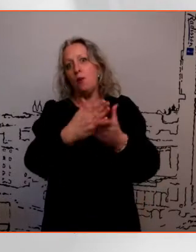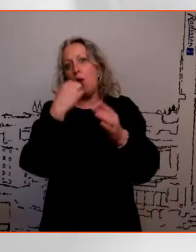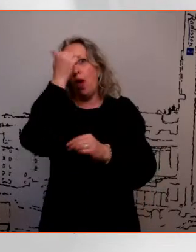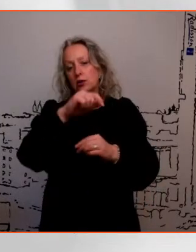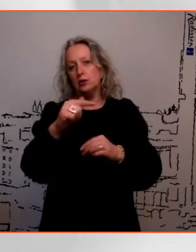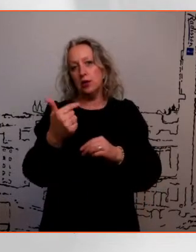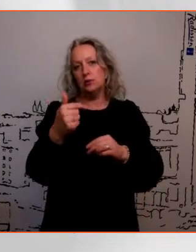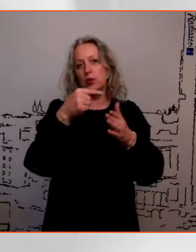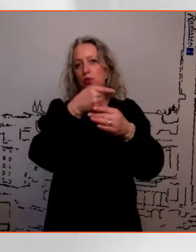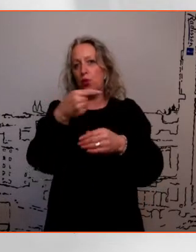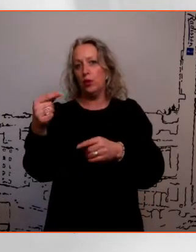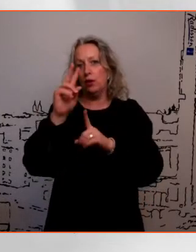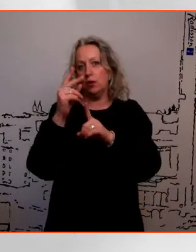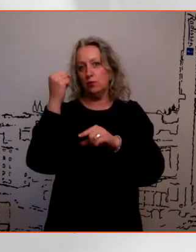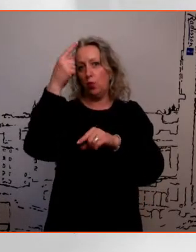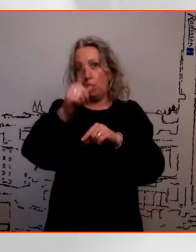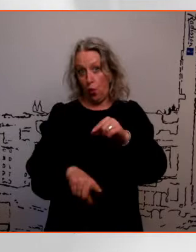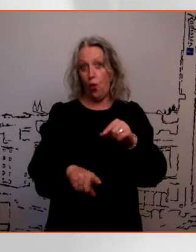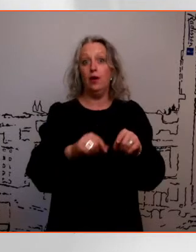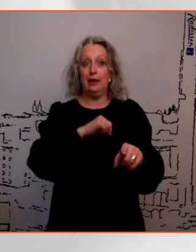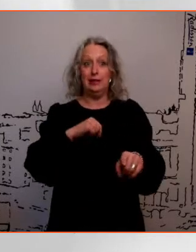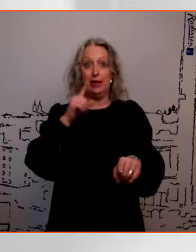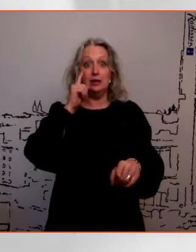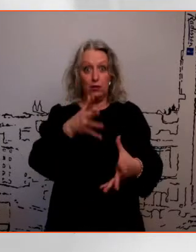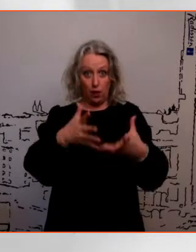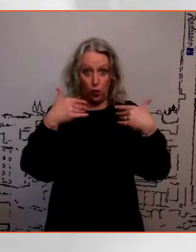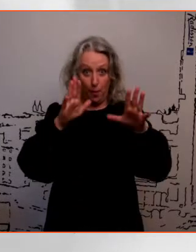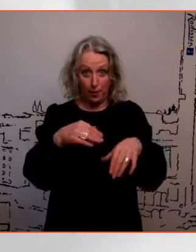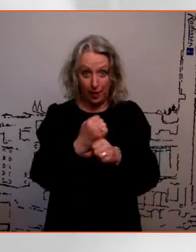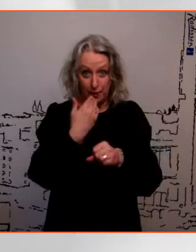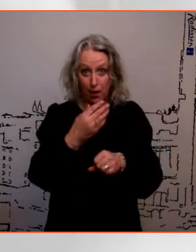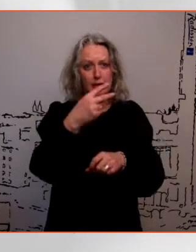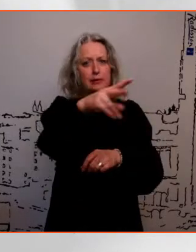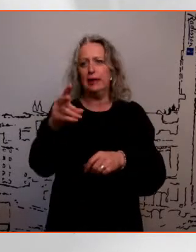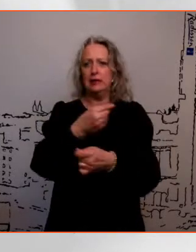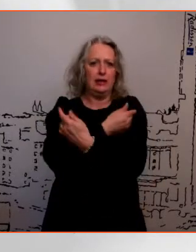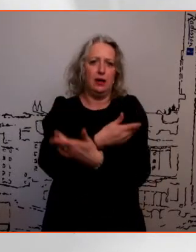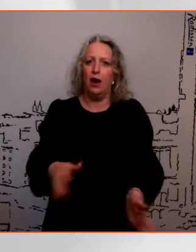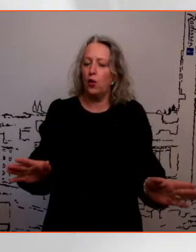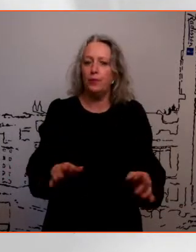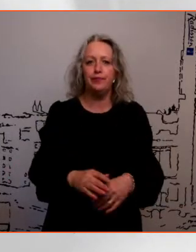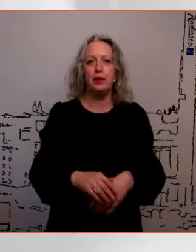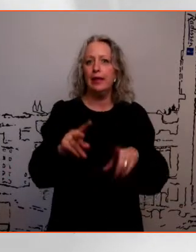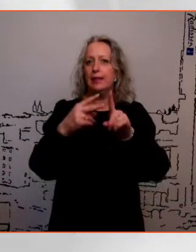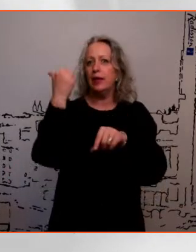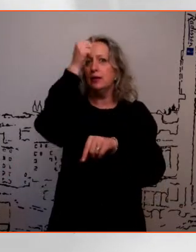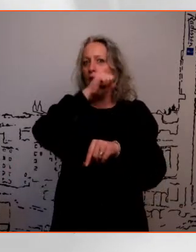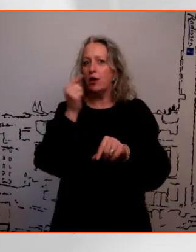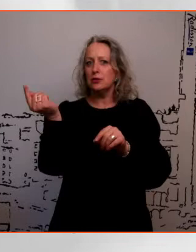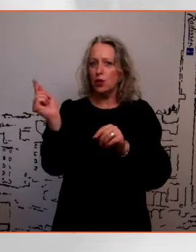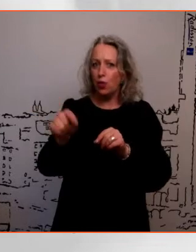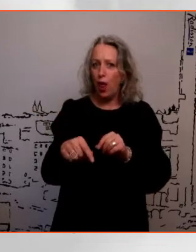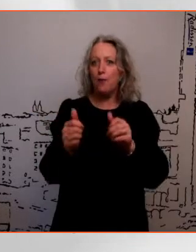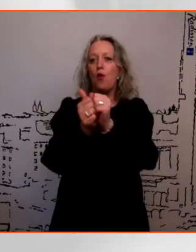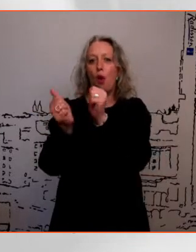kuu kuni 12. kuu sina hakkad juba aru saama, mida sa seal teed, teised ei saa veel midagi aru. ja siis kui teine aasta lõpete, siis saavad juba